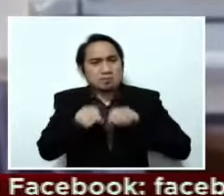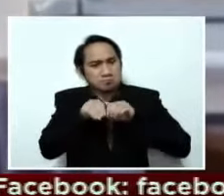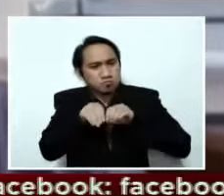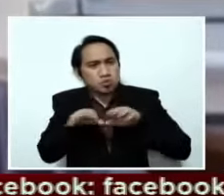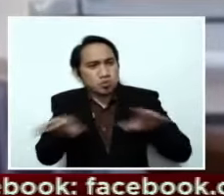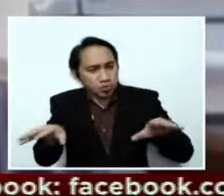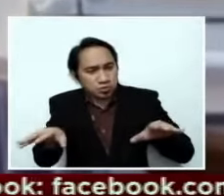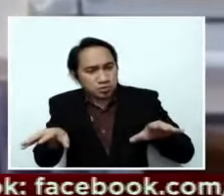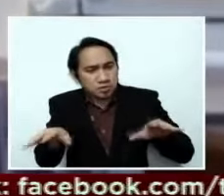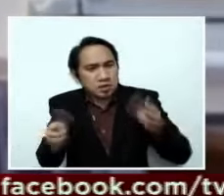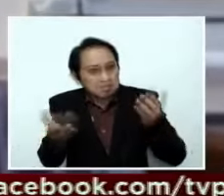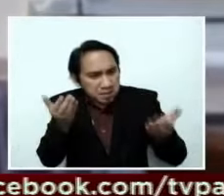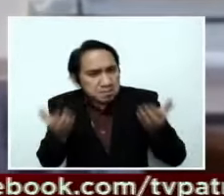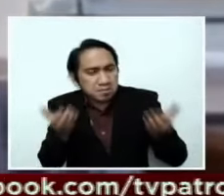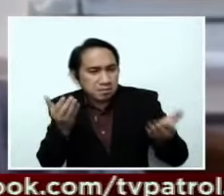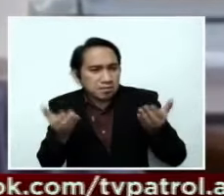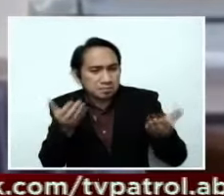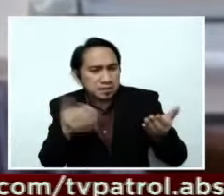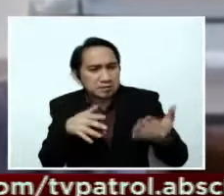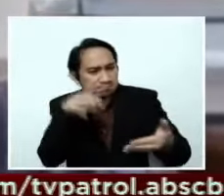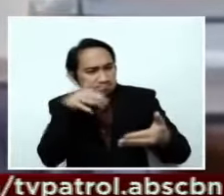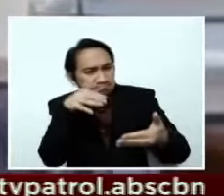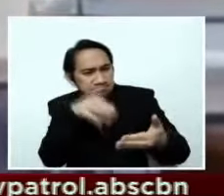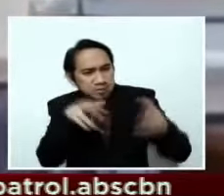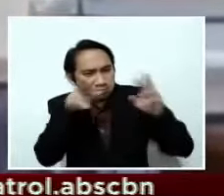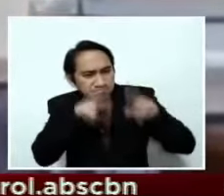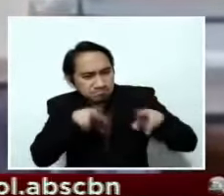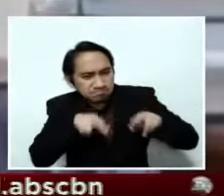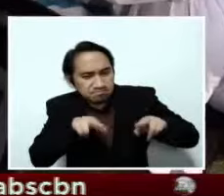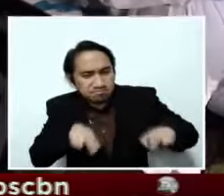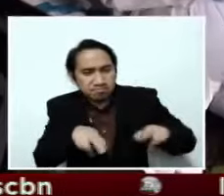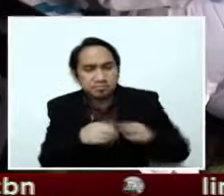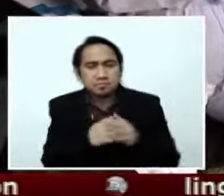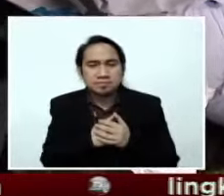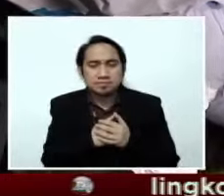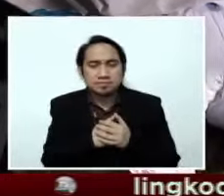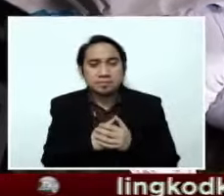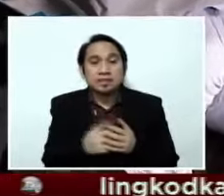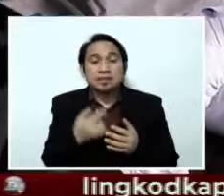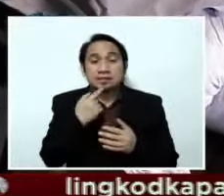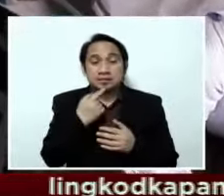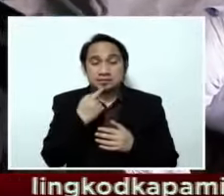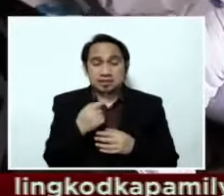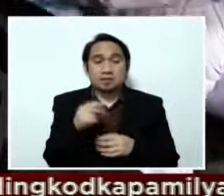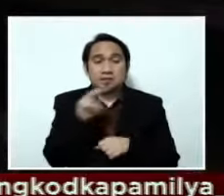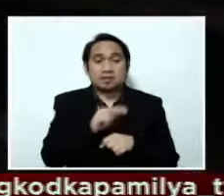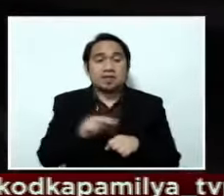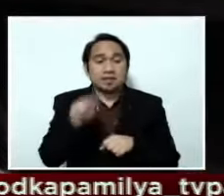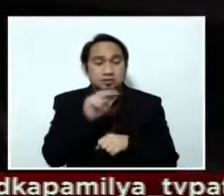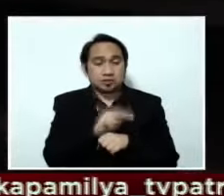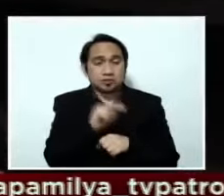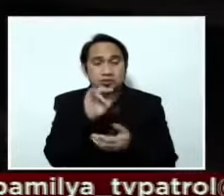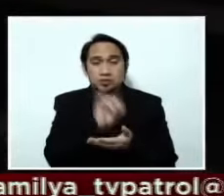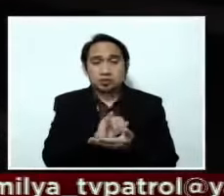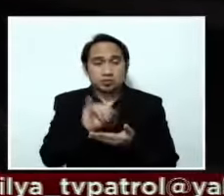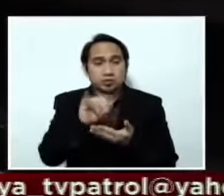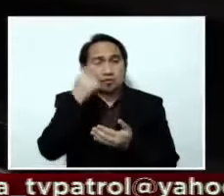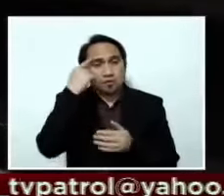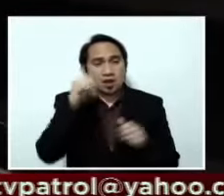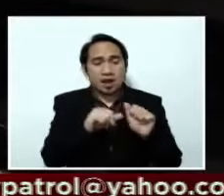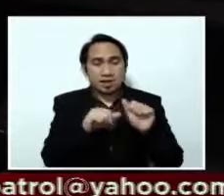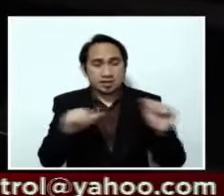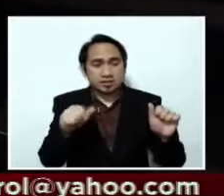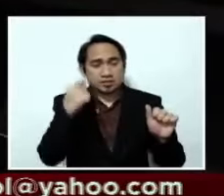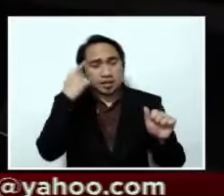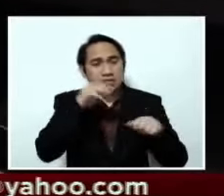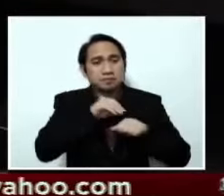sa mga viruses na ang gagaling sa panikip? Ayon sa National Institute of Allergy and Infectious Diseases ng